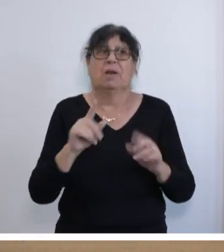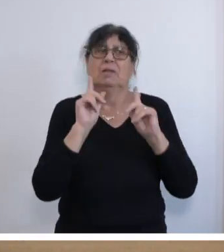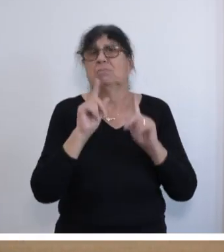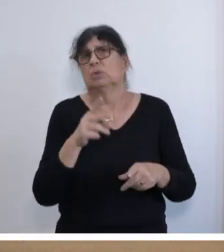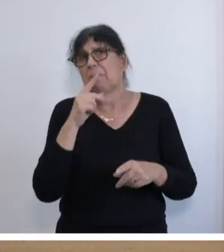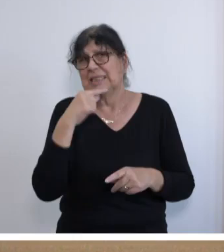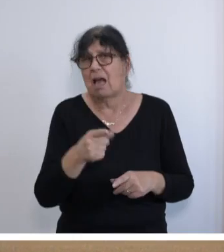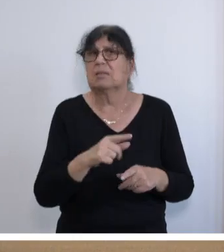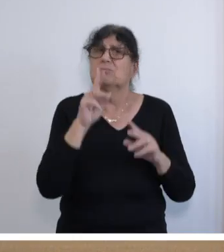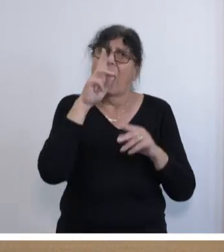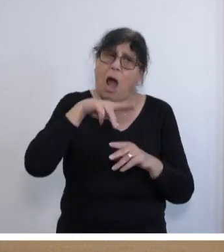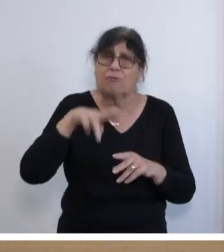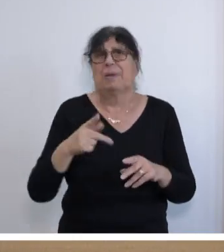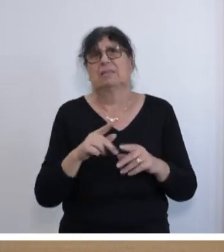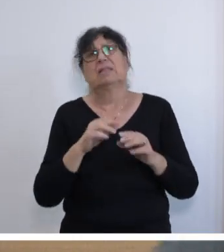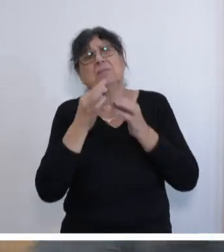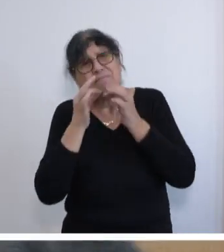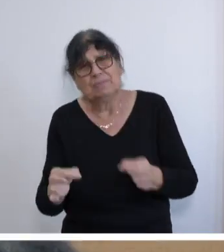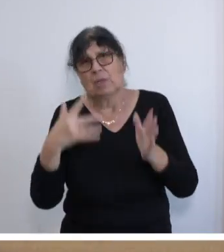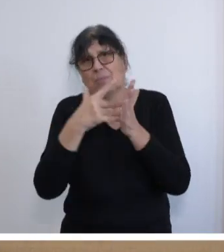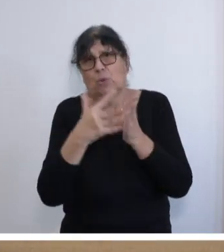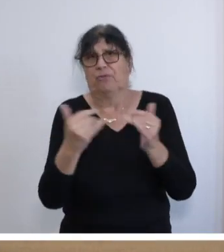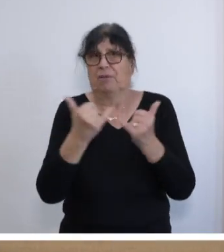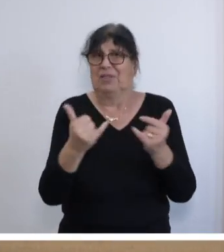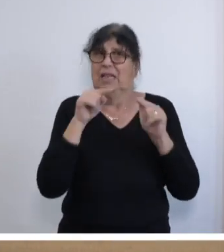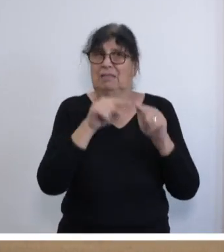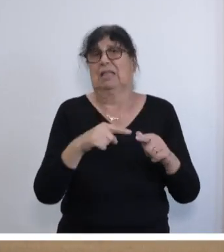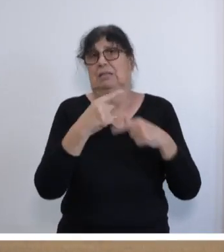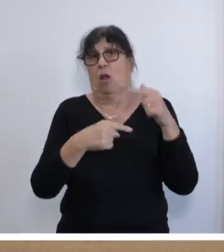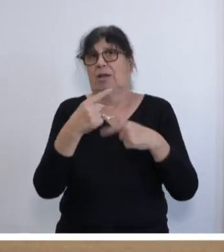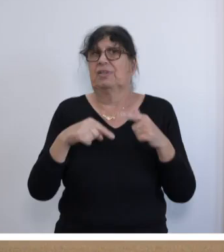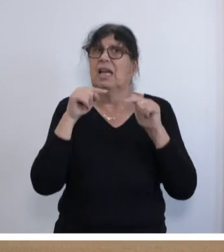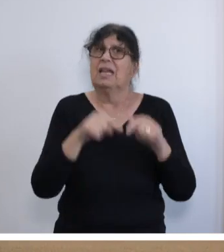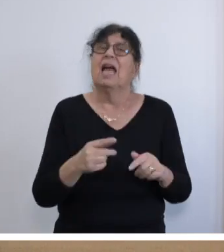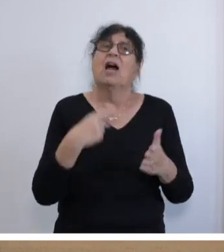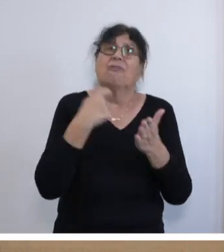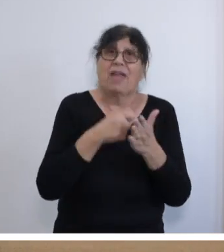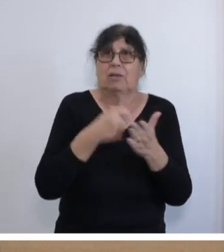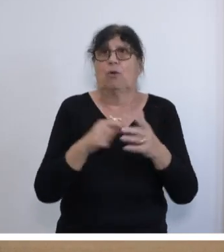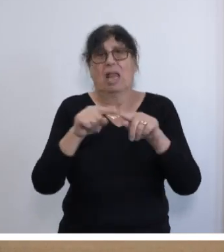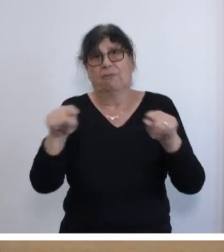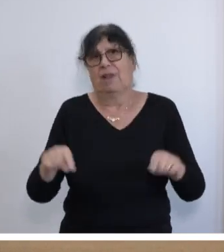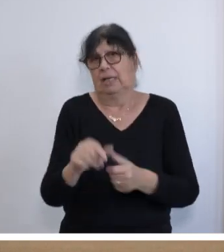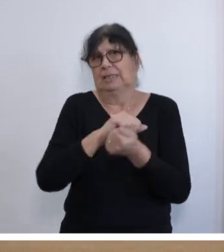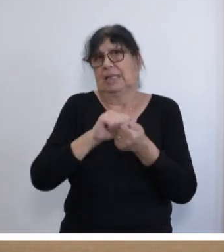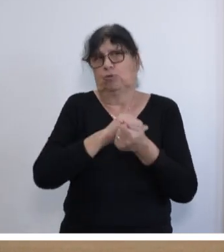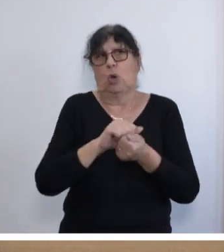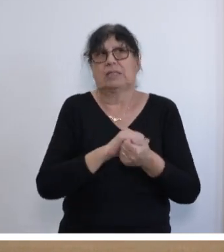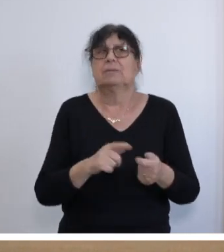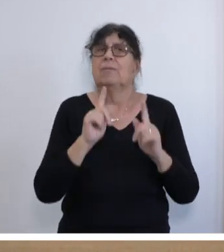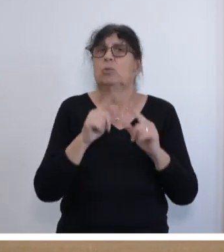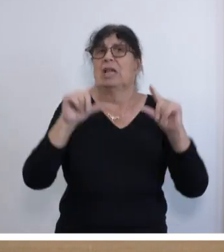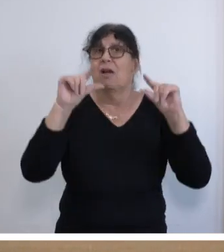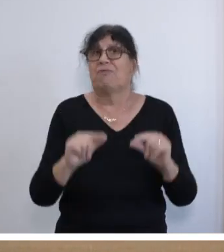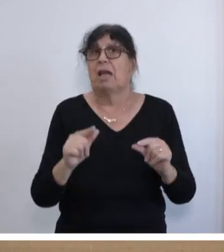wir aufpassen, da müssen wir viel besser drauf schauen, wie das passiert, weil sonst haben wir hier wirklich wertvolle ökologische Flächen zerstört, aber wir haben wenig